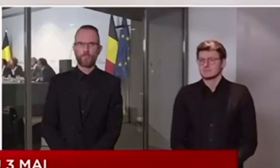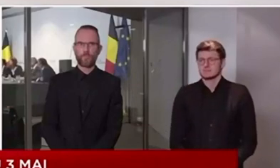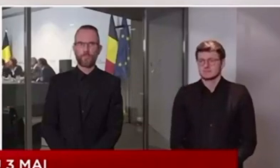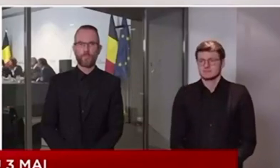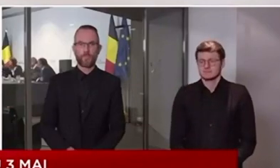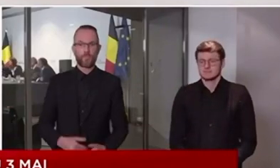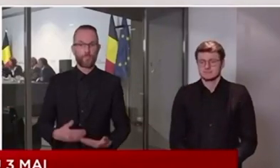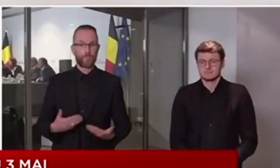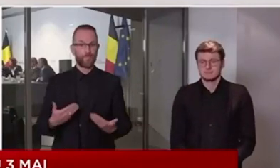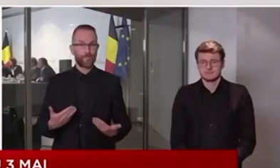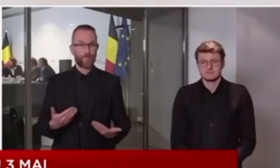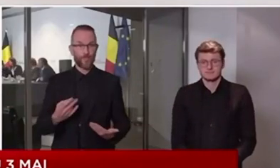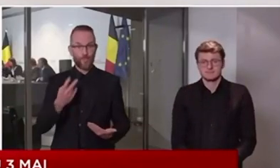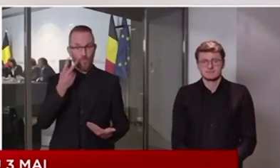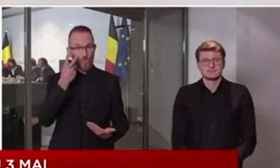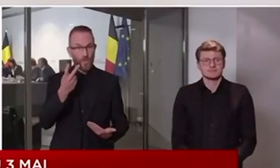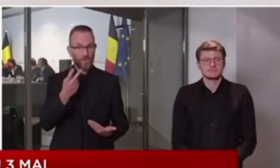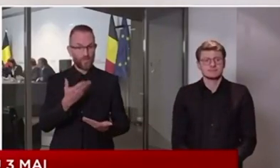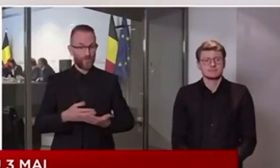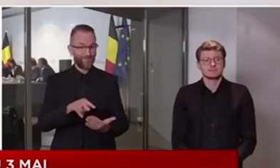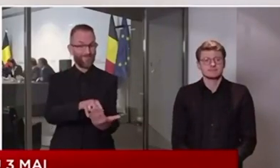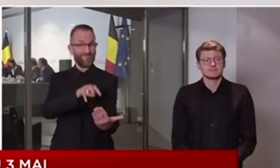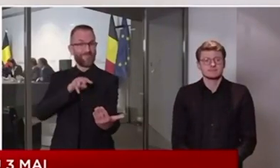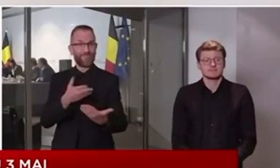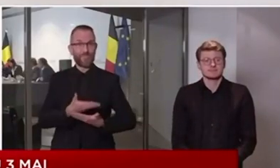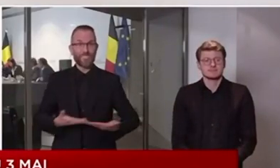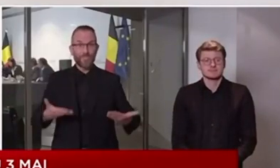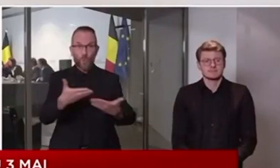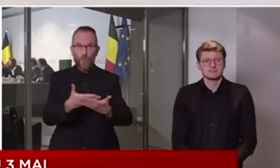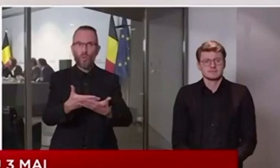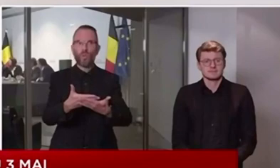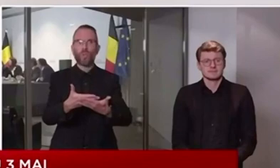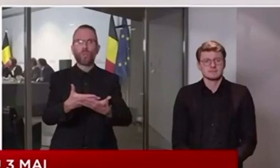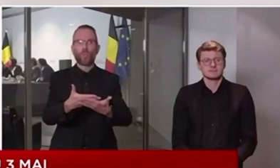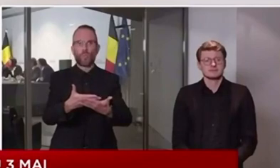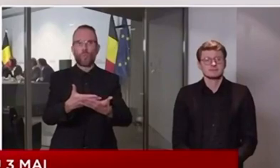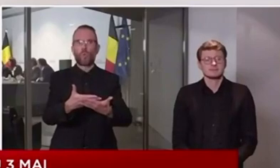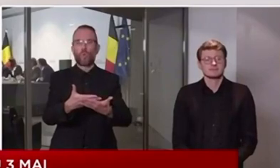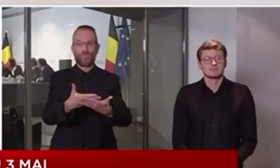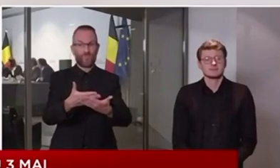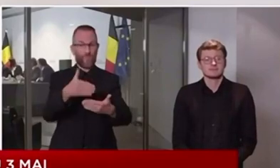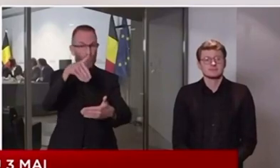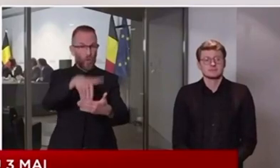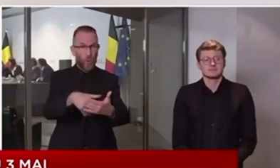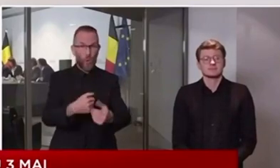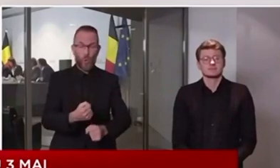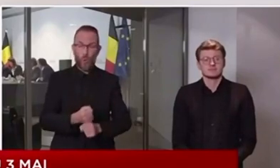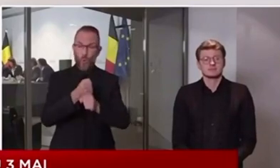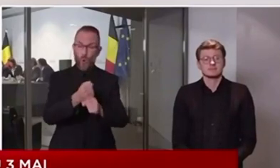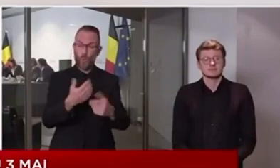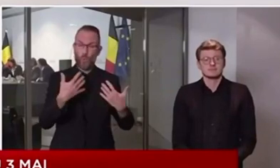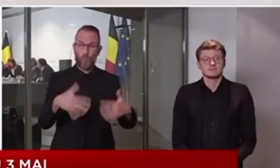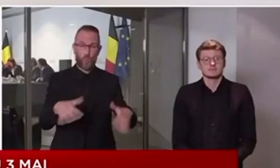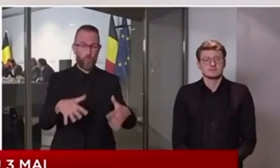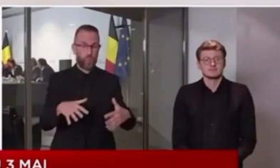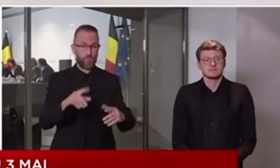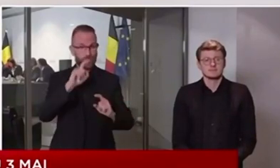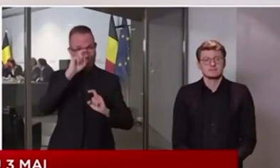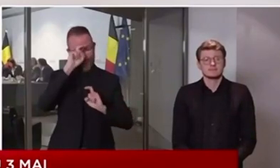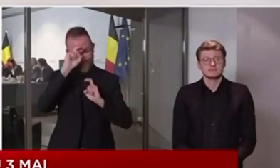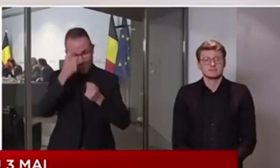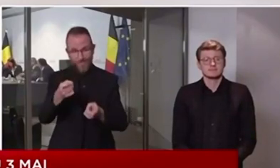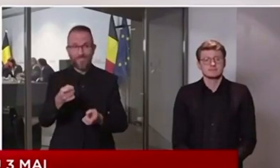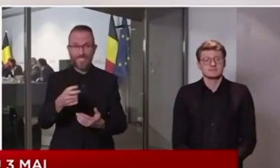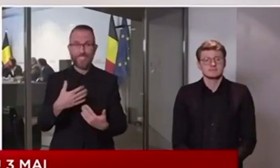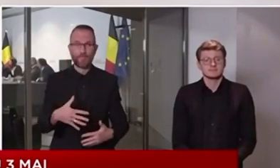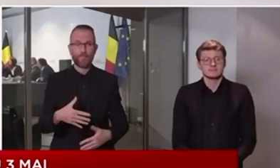vous le savez, dans les maisons de repos et de soins. Et je peux vous garantir que les entités fédérées et le gouvernement